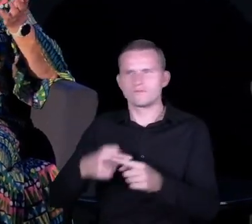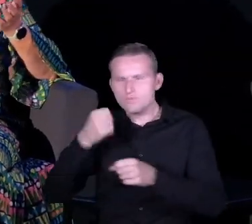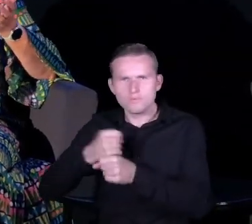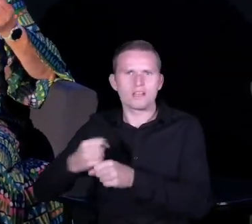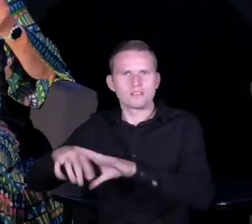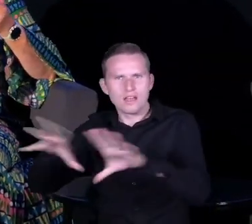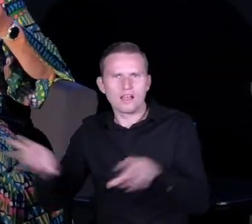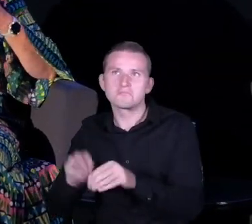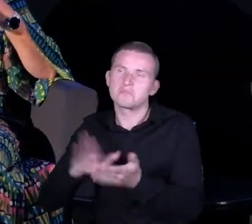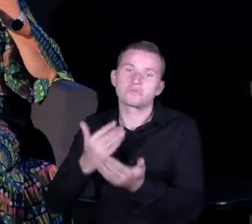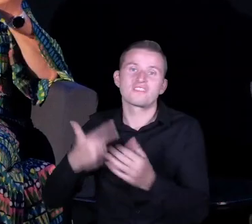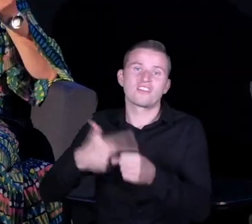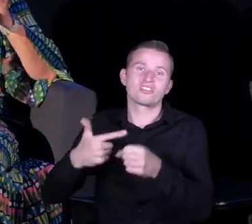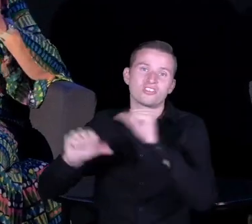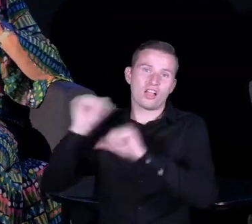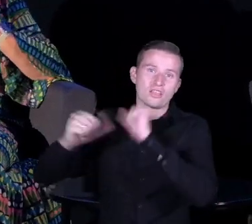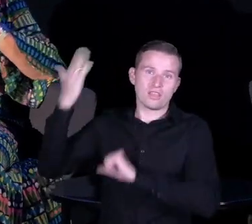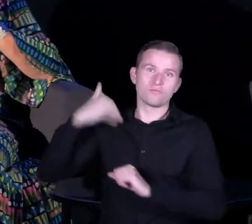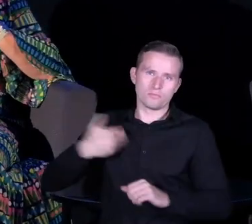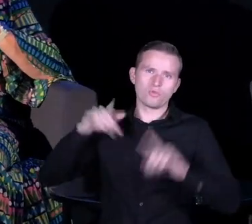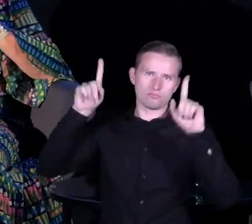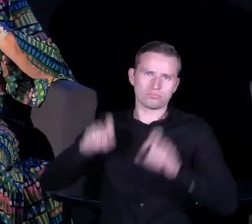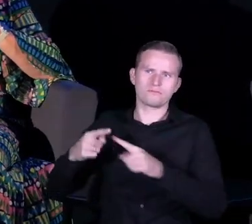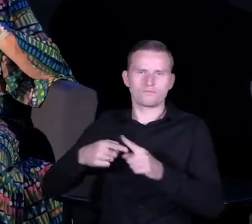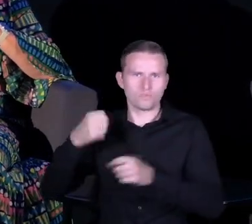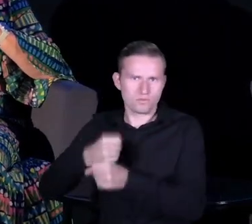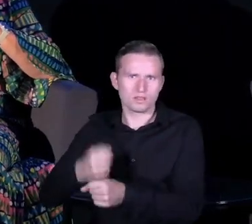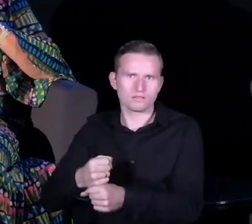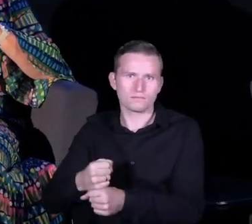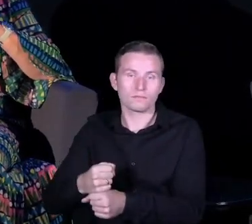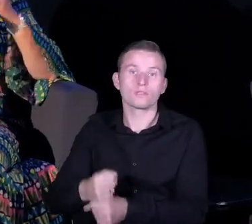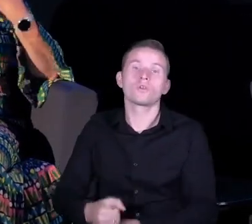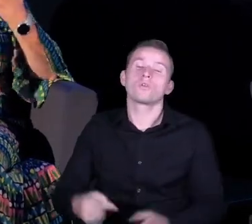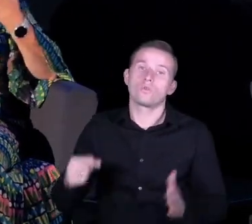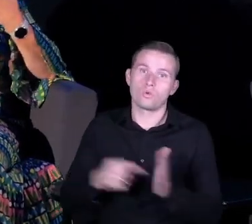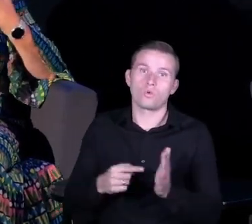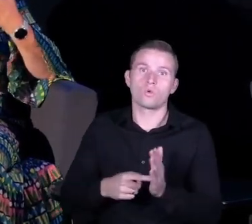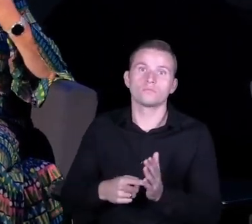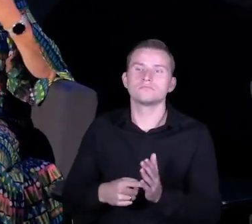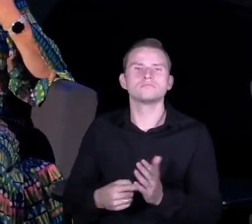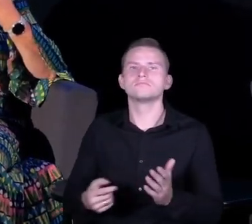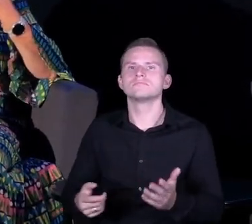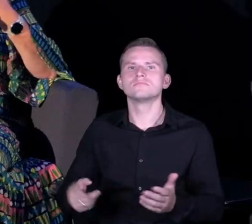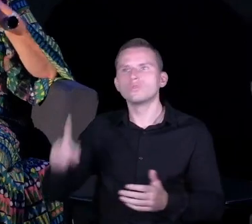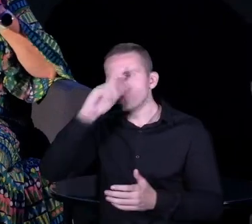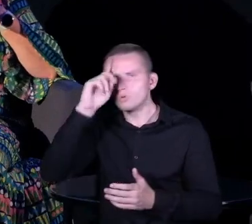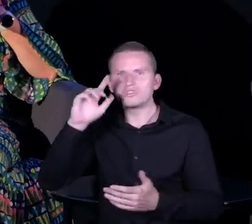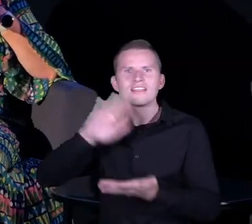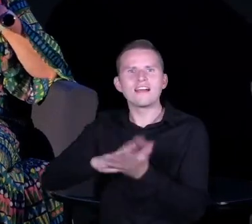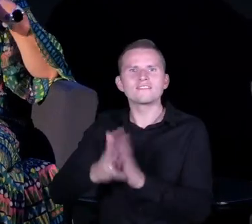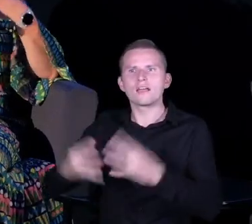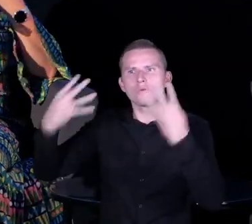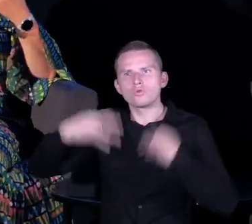20 lat temu, dosłownie, to było to, żeby ludzie jak najwięcej o sobie się dowiedzieli, żeby